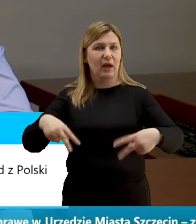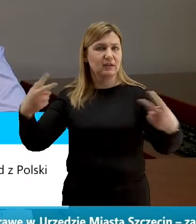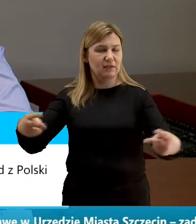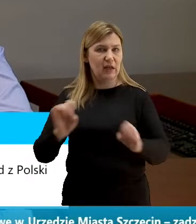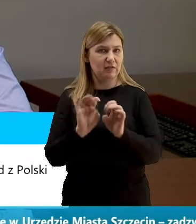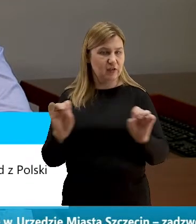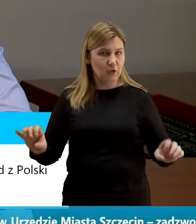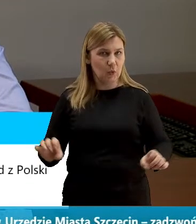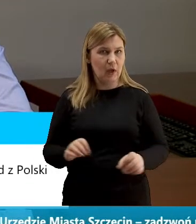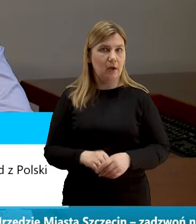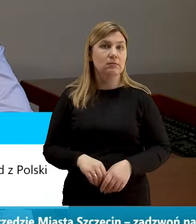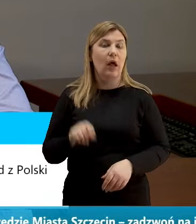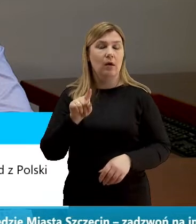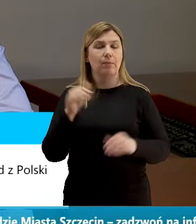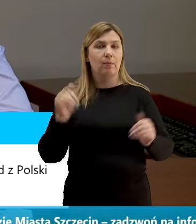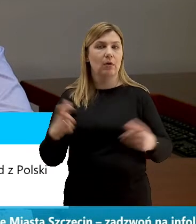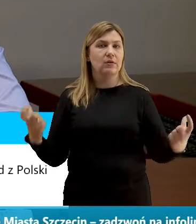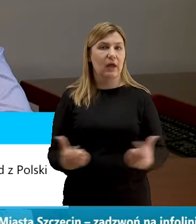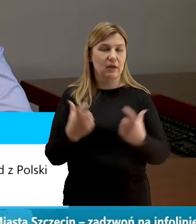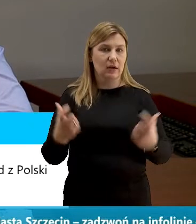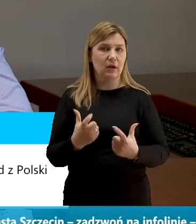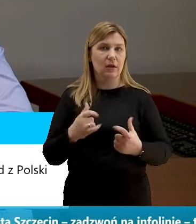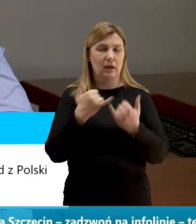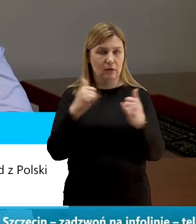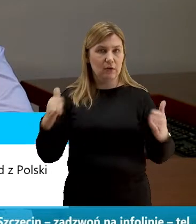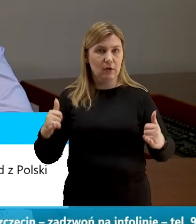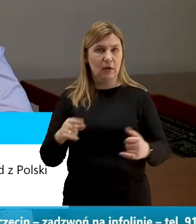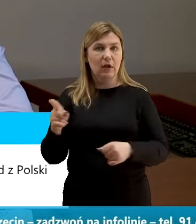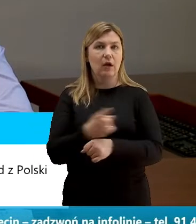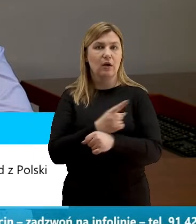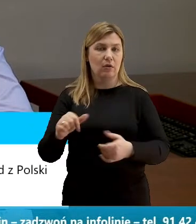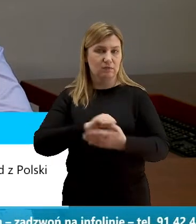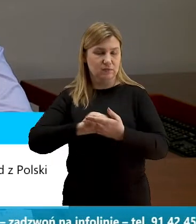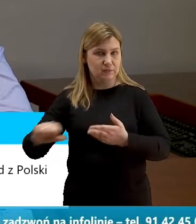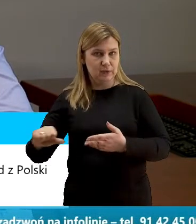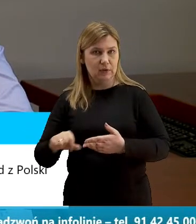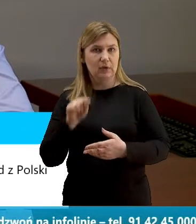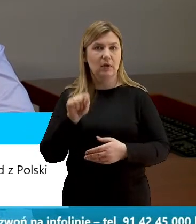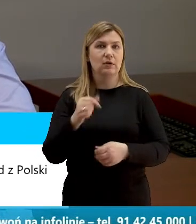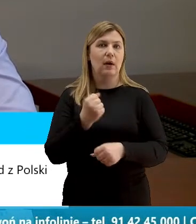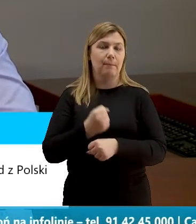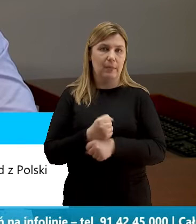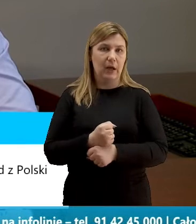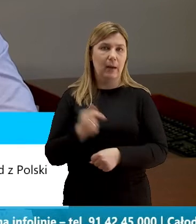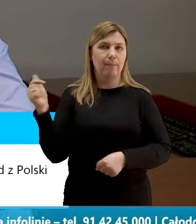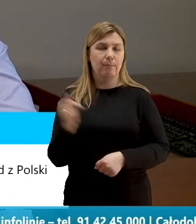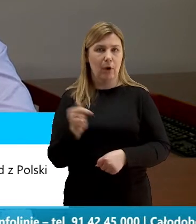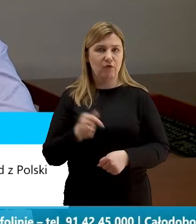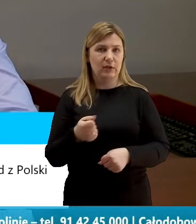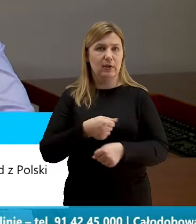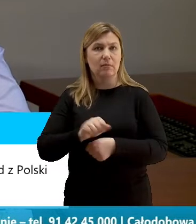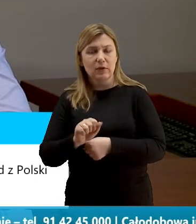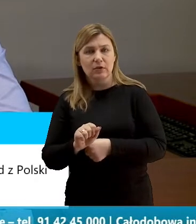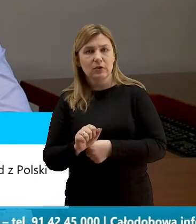i mogą w ten sposób zagrażać innym. Gdy to ryzyko jest wyeliminowane oczywiście pewne prace powinny być i mogą być wykonywane na